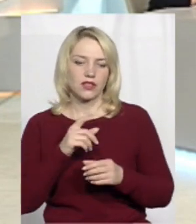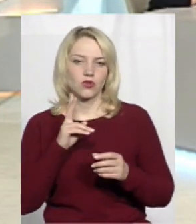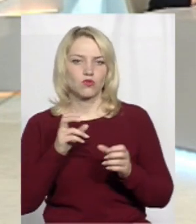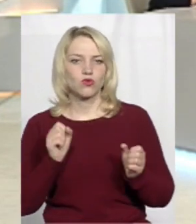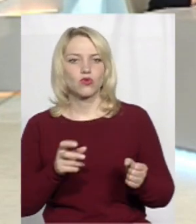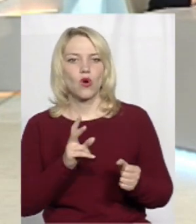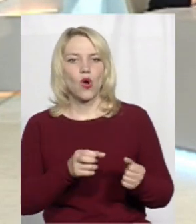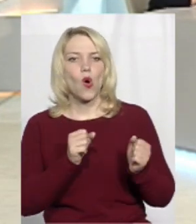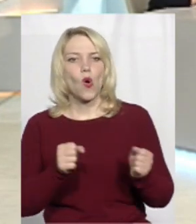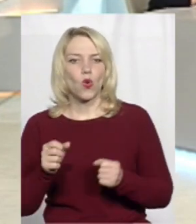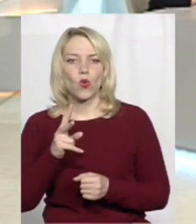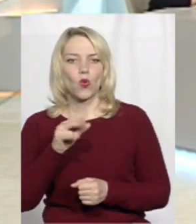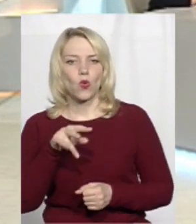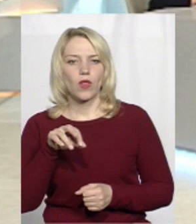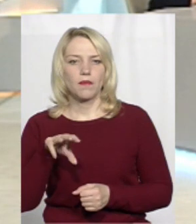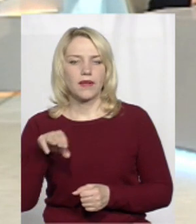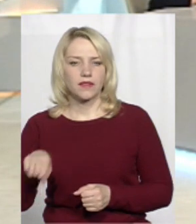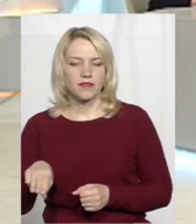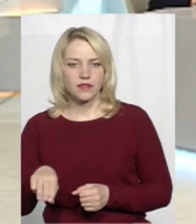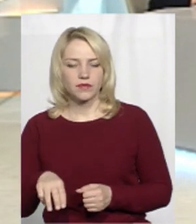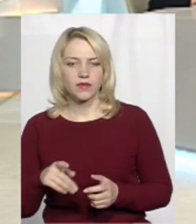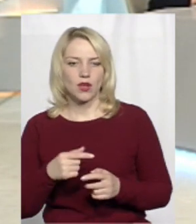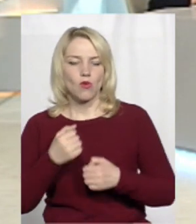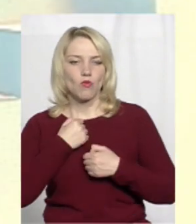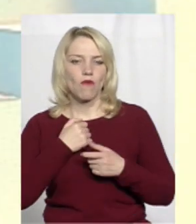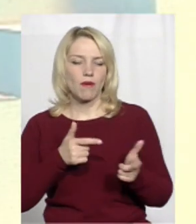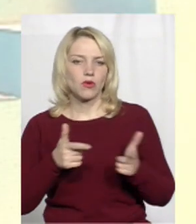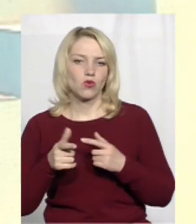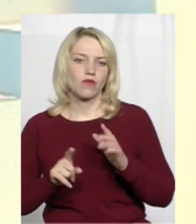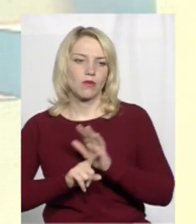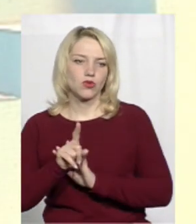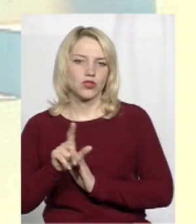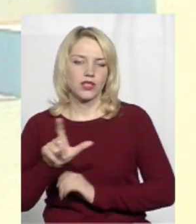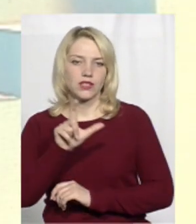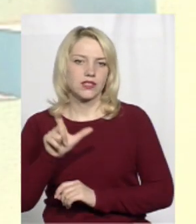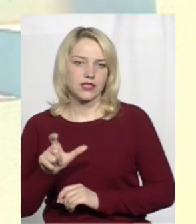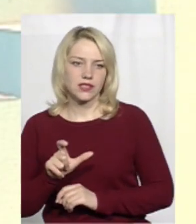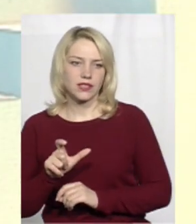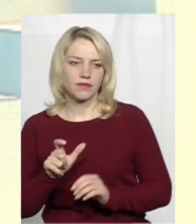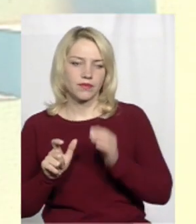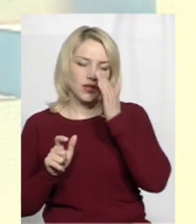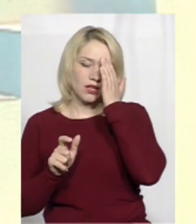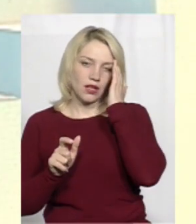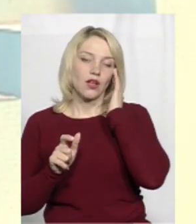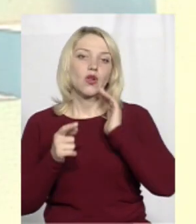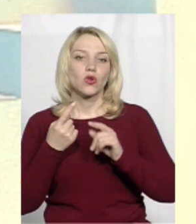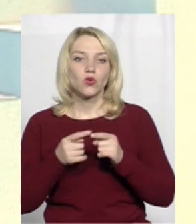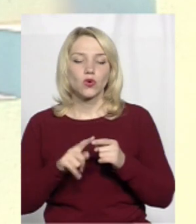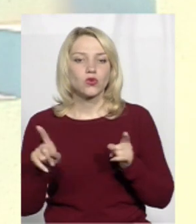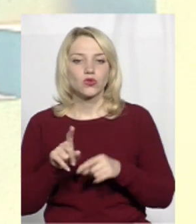кулемету. Власне, бойова підготовка починається з того, щоб